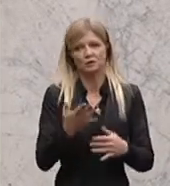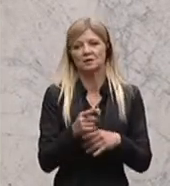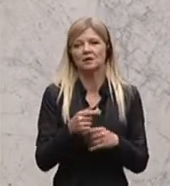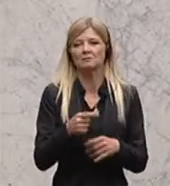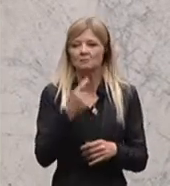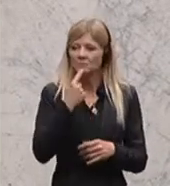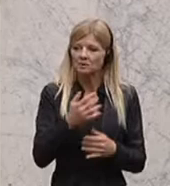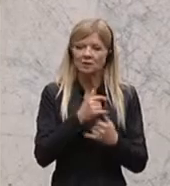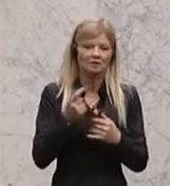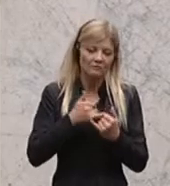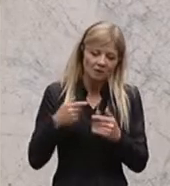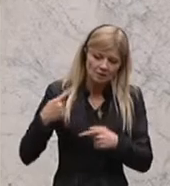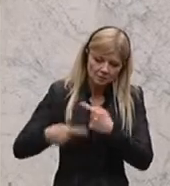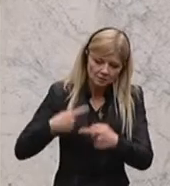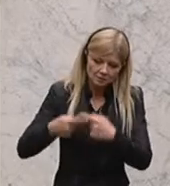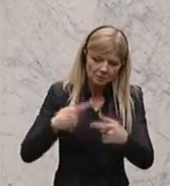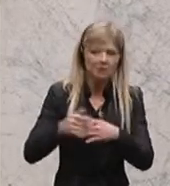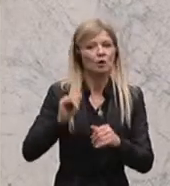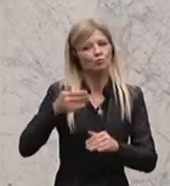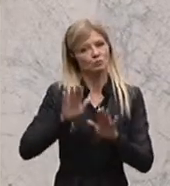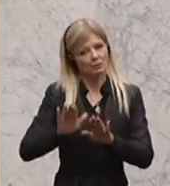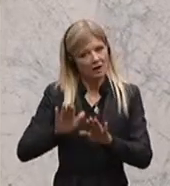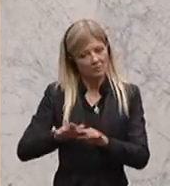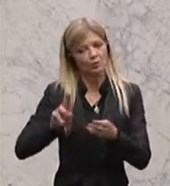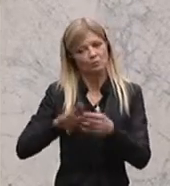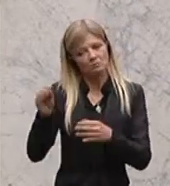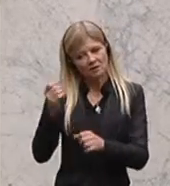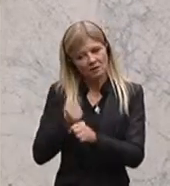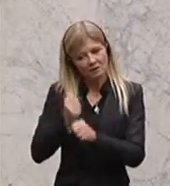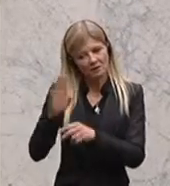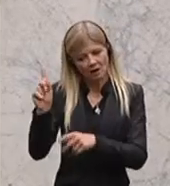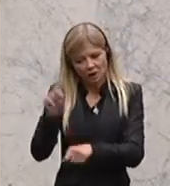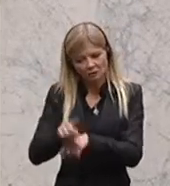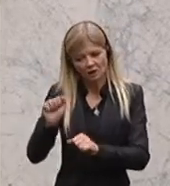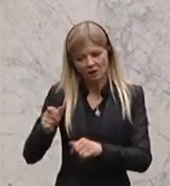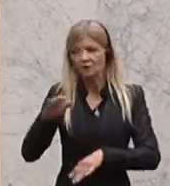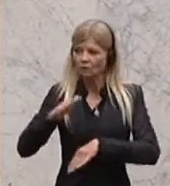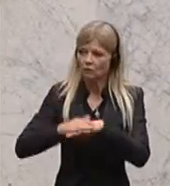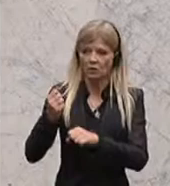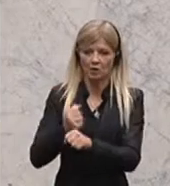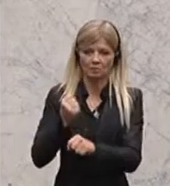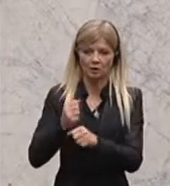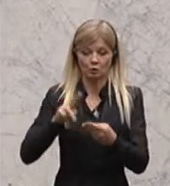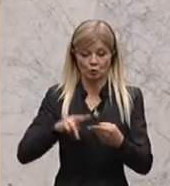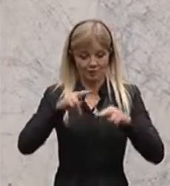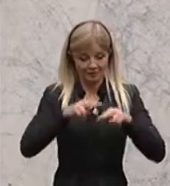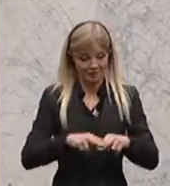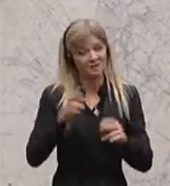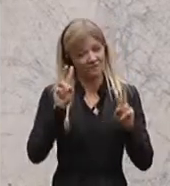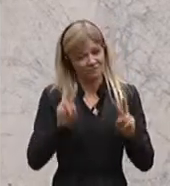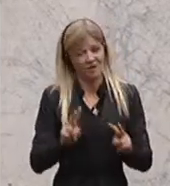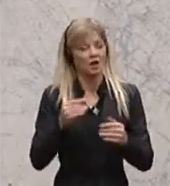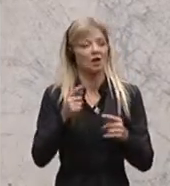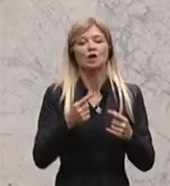dass die Mitarbeiter entsprechend ihre Aufträge erfüllen können. Und alles andere ist ein wirklich tolles Programm, dessen Finanzierung Sie mir bitte